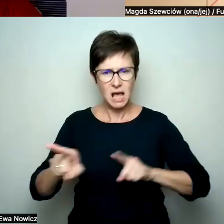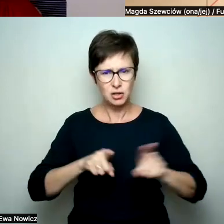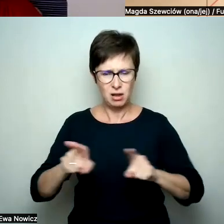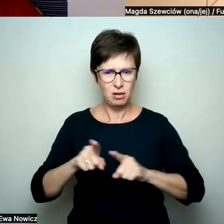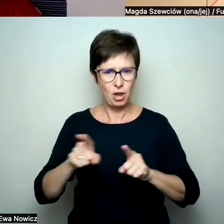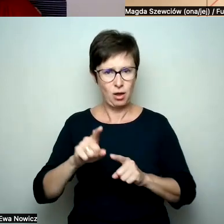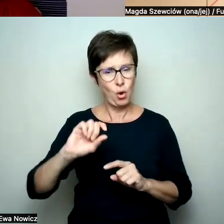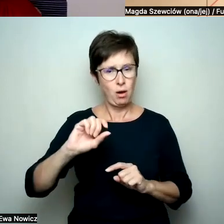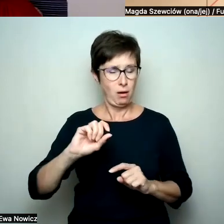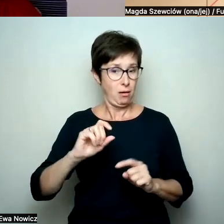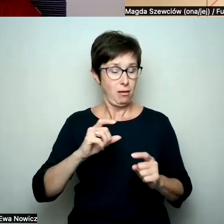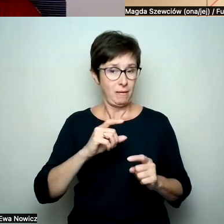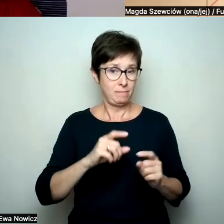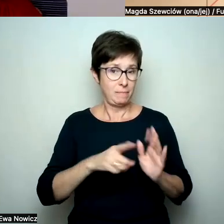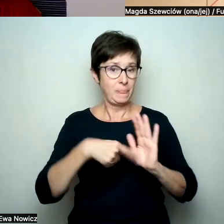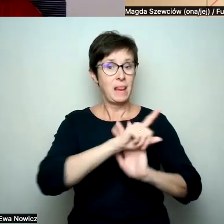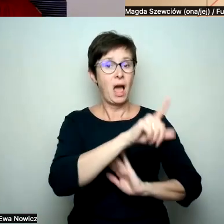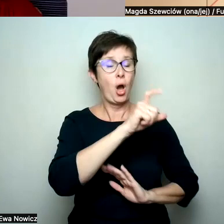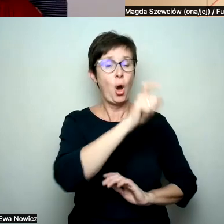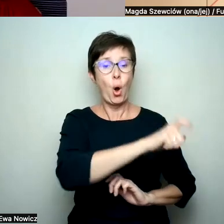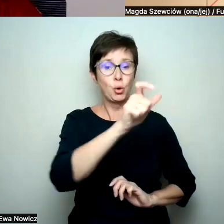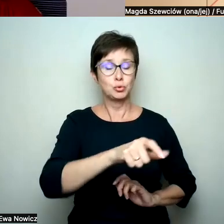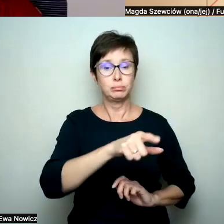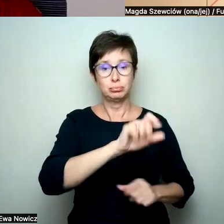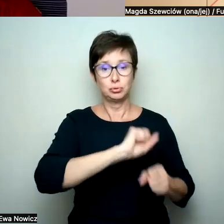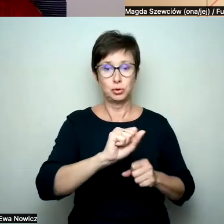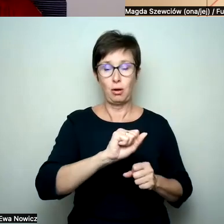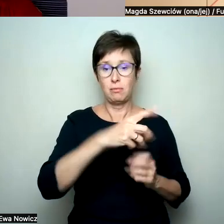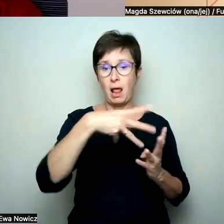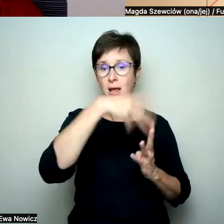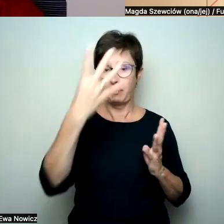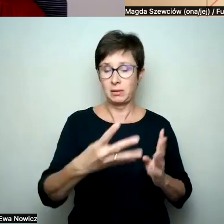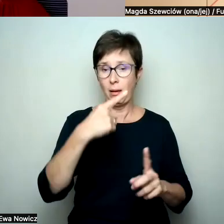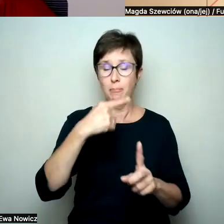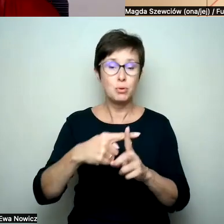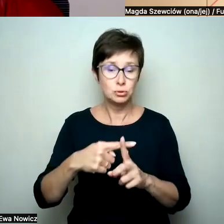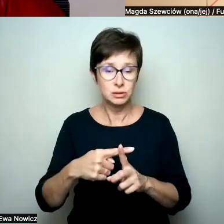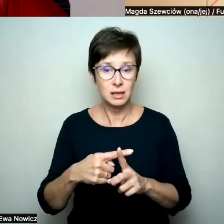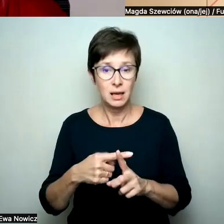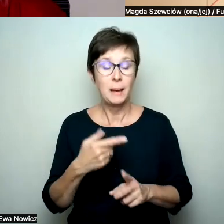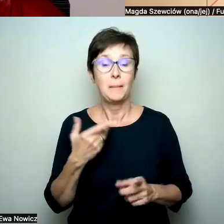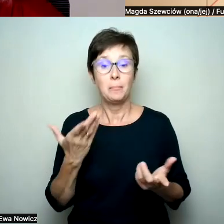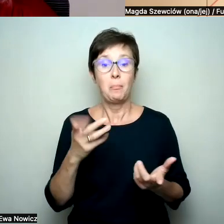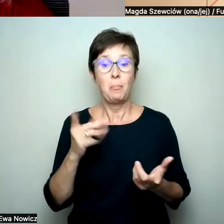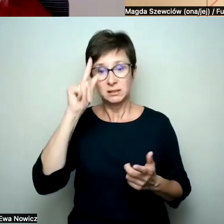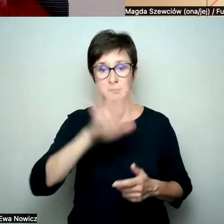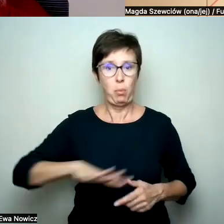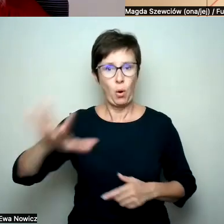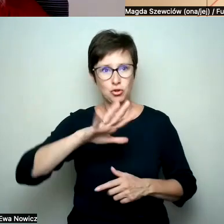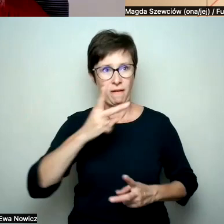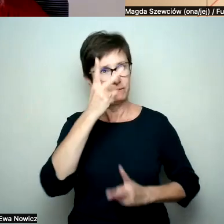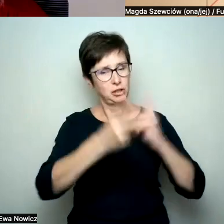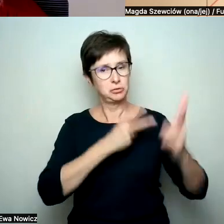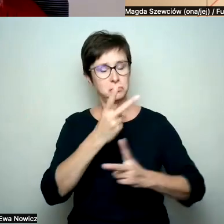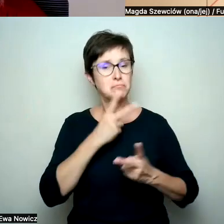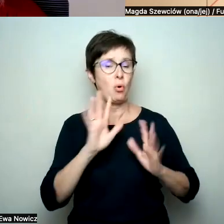które Cię czytają i są ze społeczności LGBTQ+. I ma to znaczenie, bo społeczność to cenia. Więc jakby